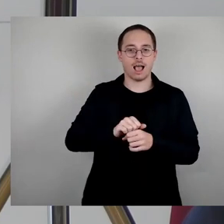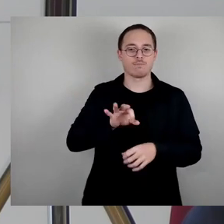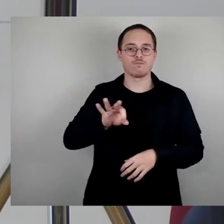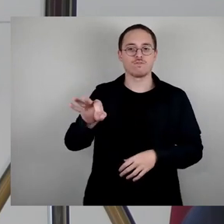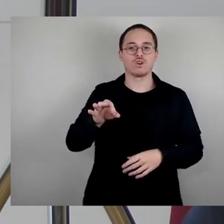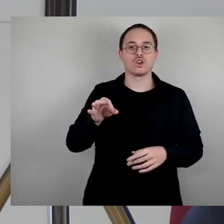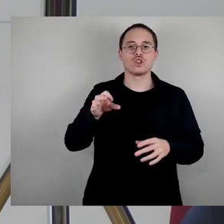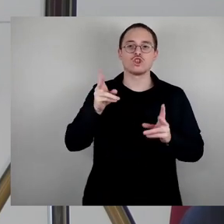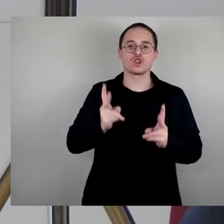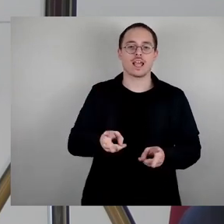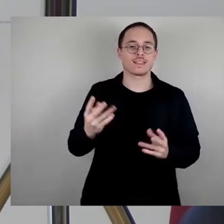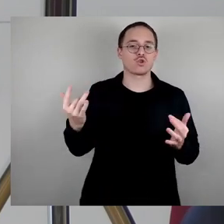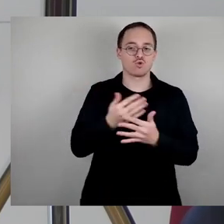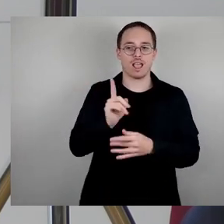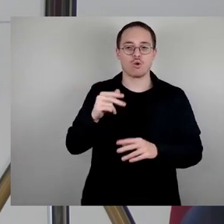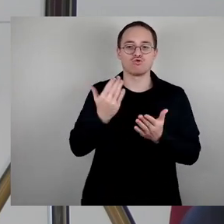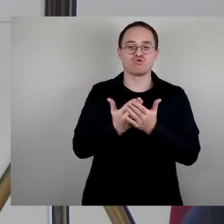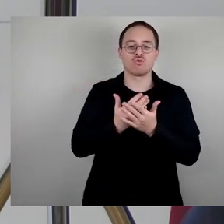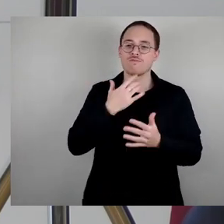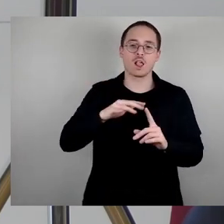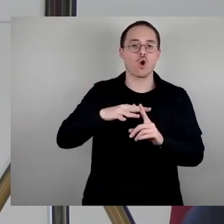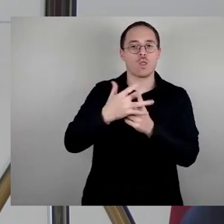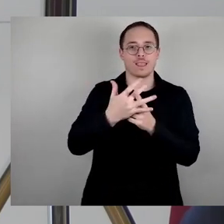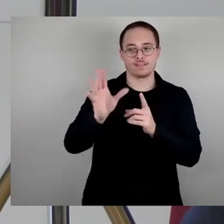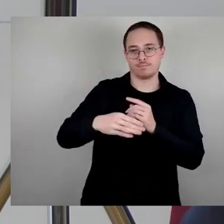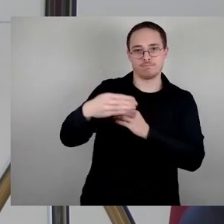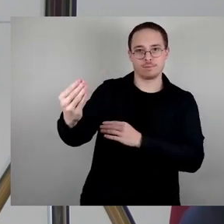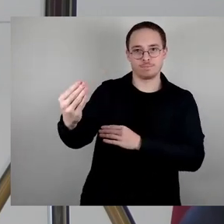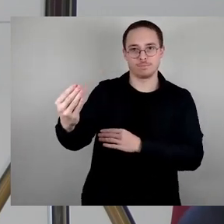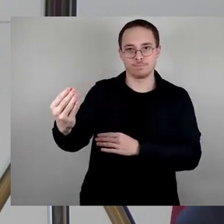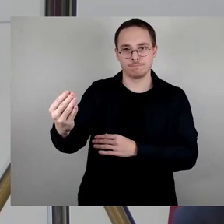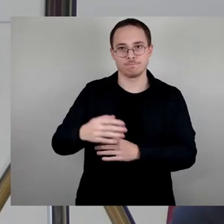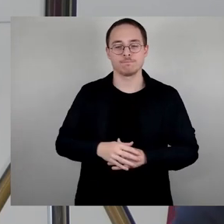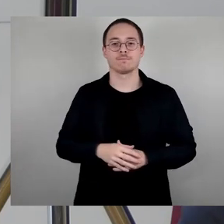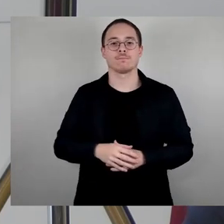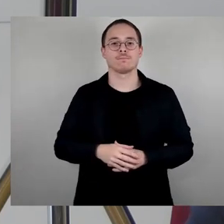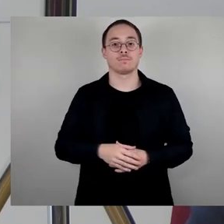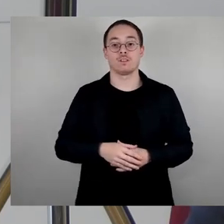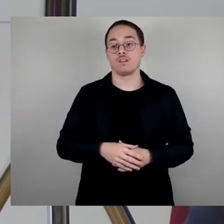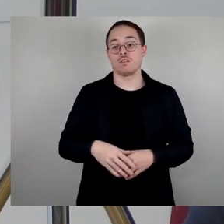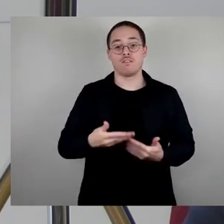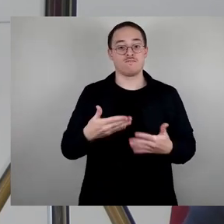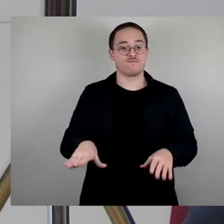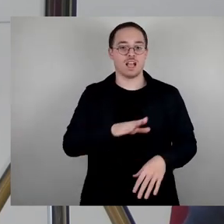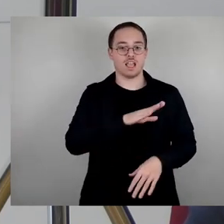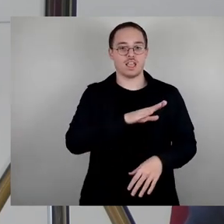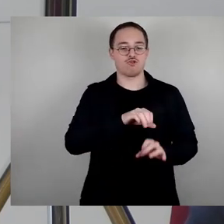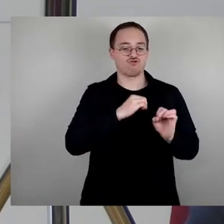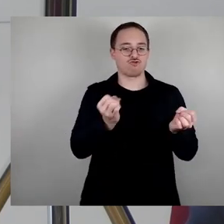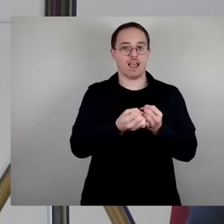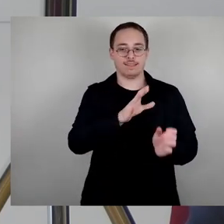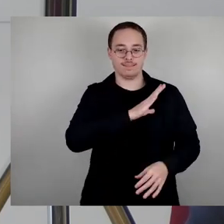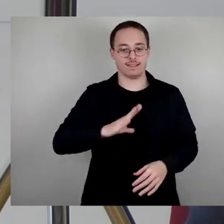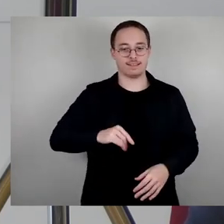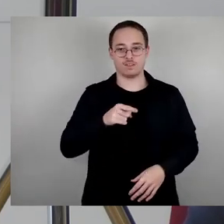vorgesehen ist. Dort hat der Freistaat Sachsen über die sogenannten PMO-Mittel 50.000 Euro bereitgestellt. Wir sind aktuell mit